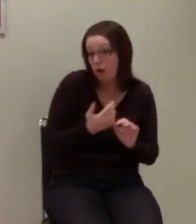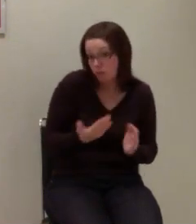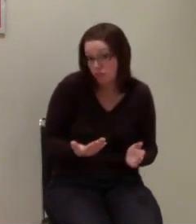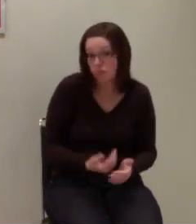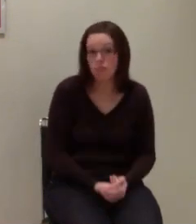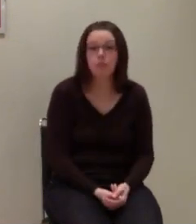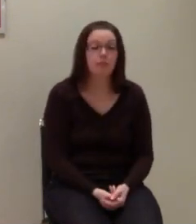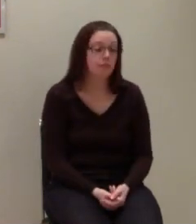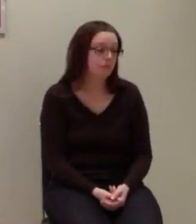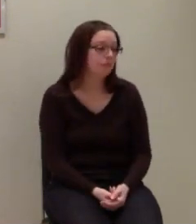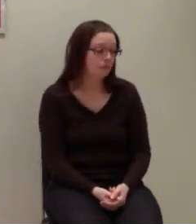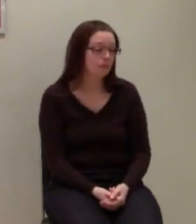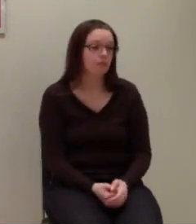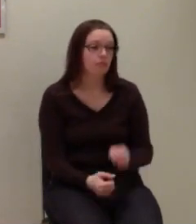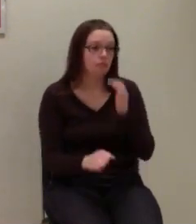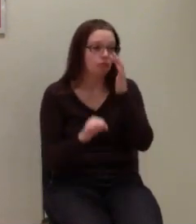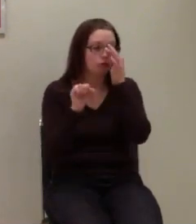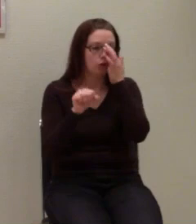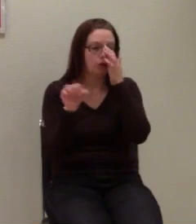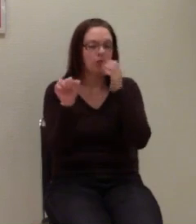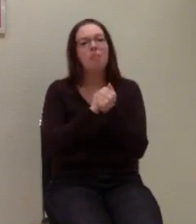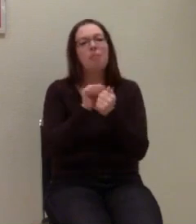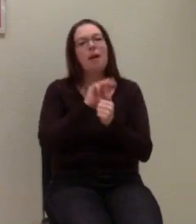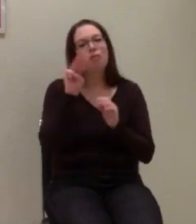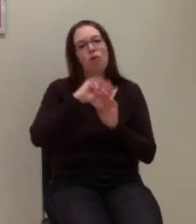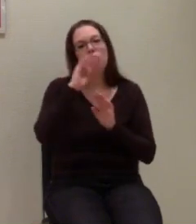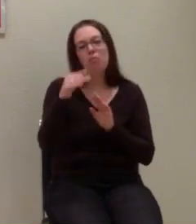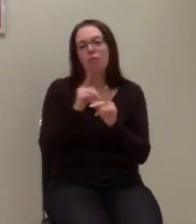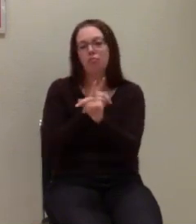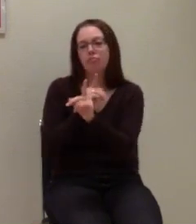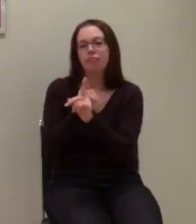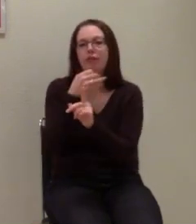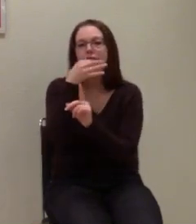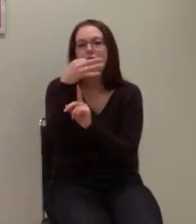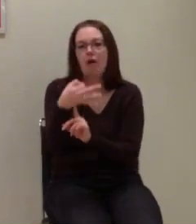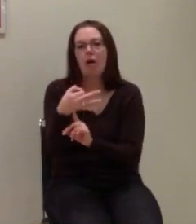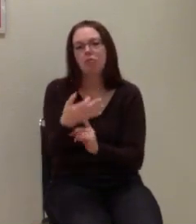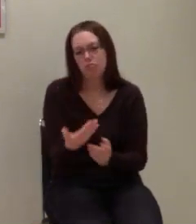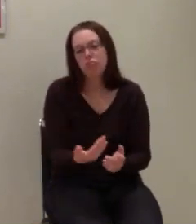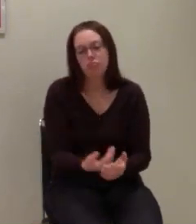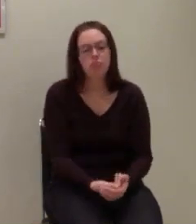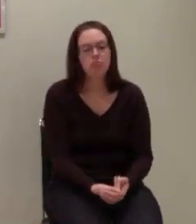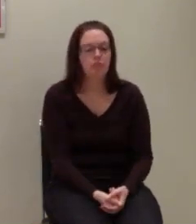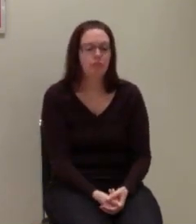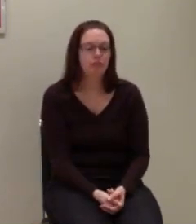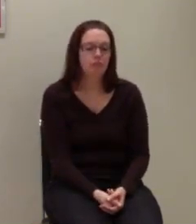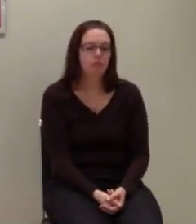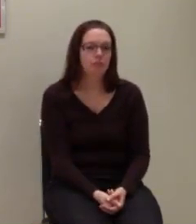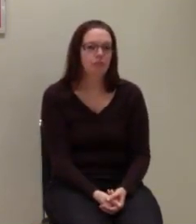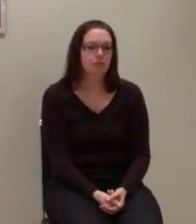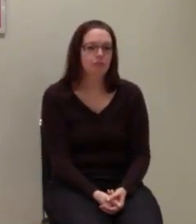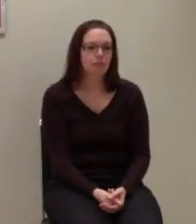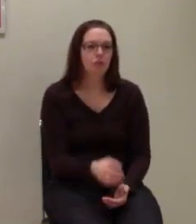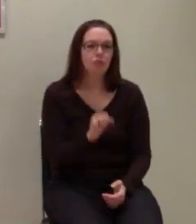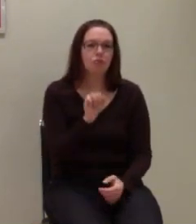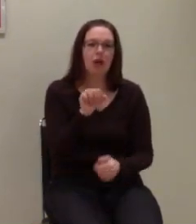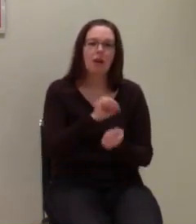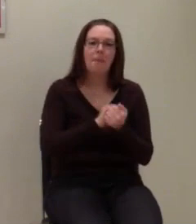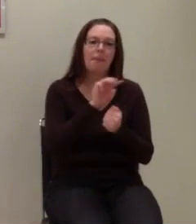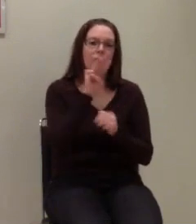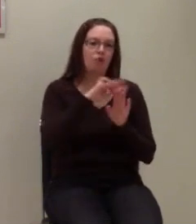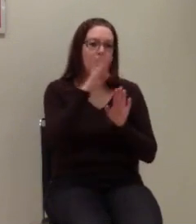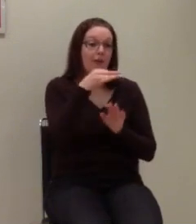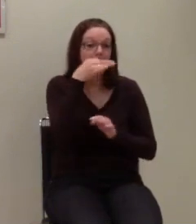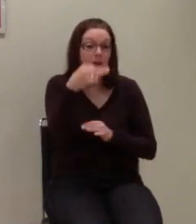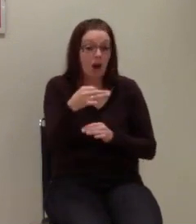Wir können zumindest mal auf Baden-Württemberg zugehen und fragen. Also wir können zumindest auf Baden-Württemberg zugehen und fragen, ob da